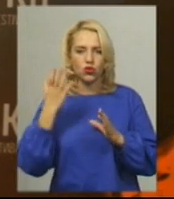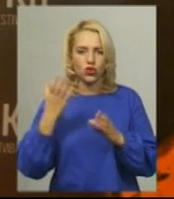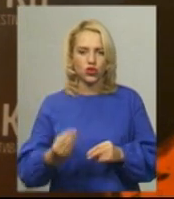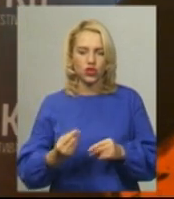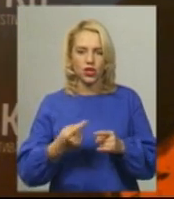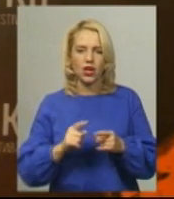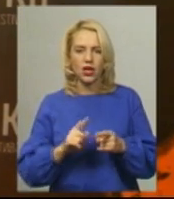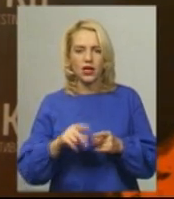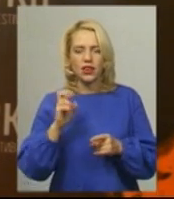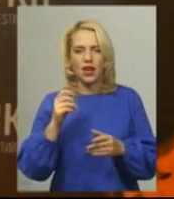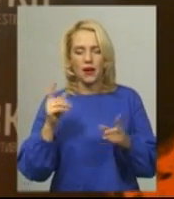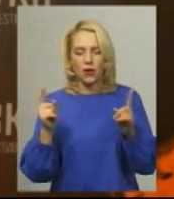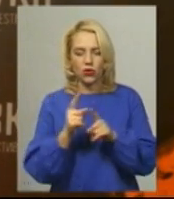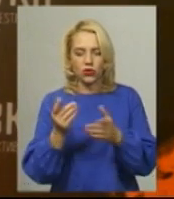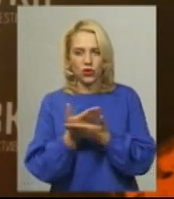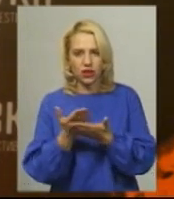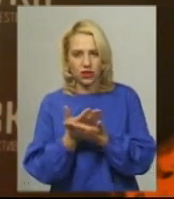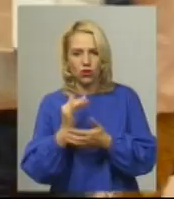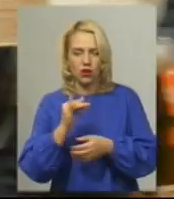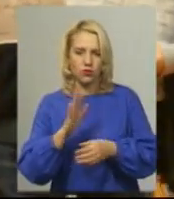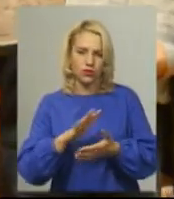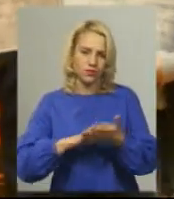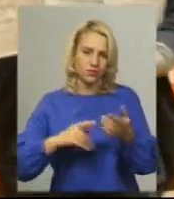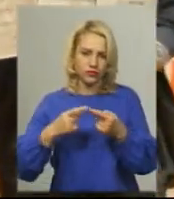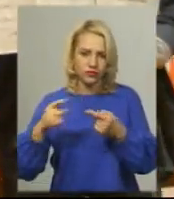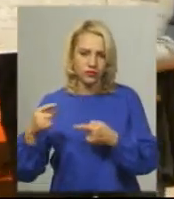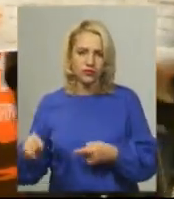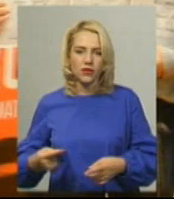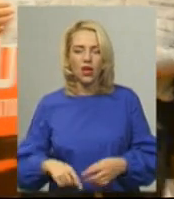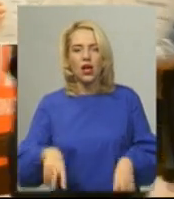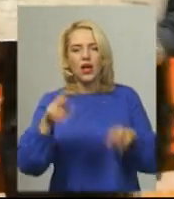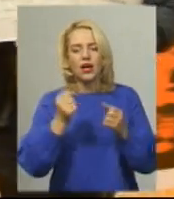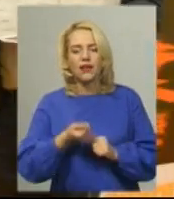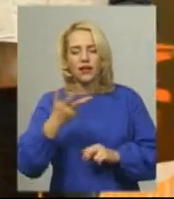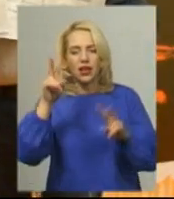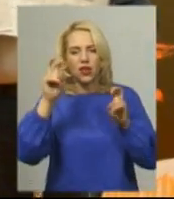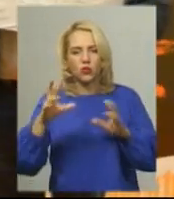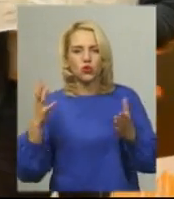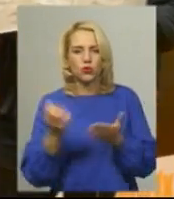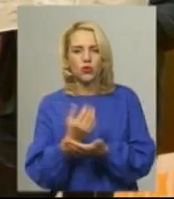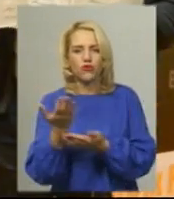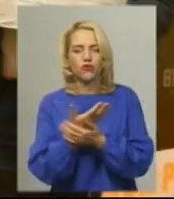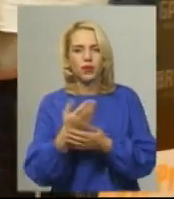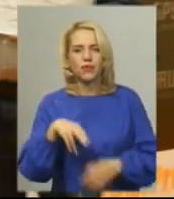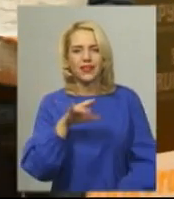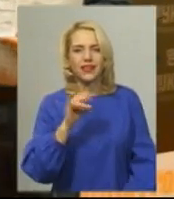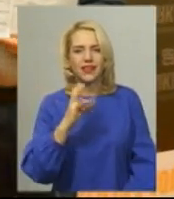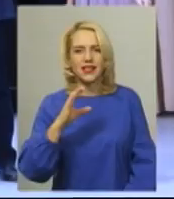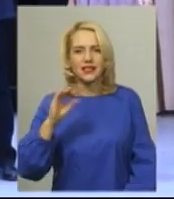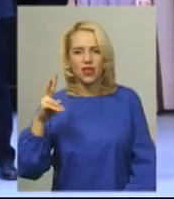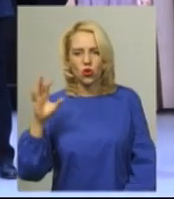короткий мед, а згодом, можливо, на повний. Одразу кілька номінацій здобув фільм Олександра Денисенка «Тарас